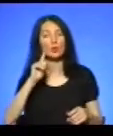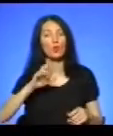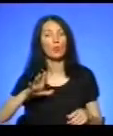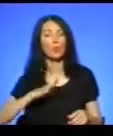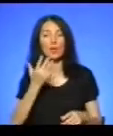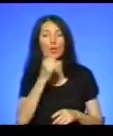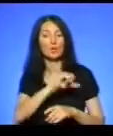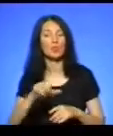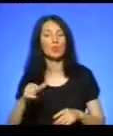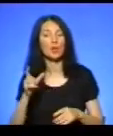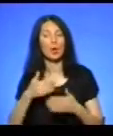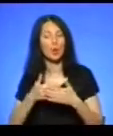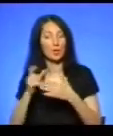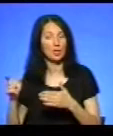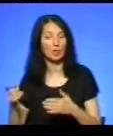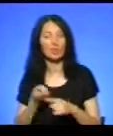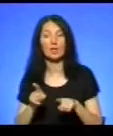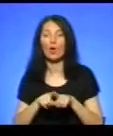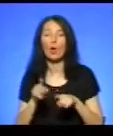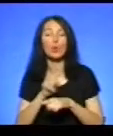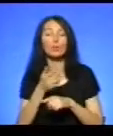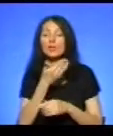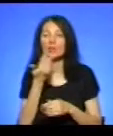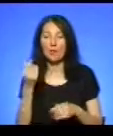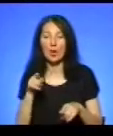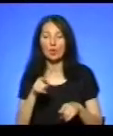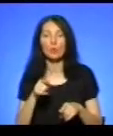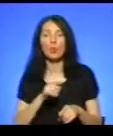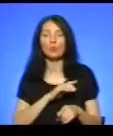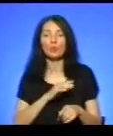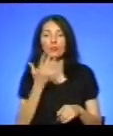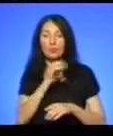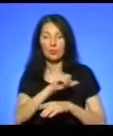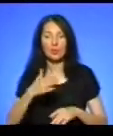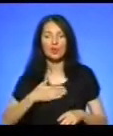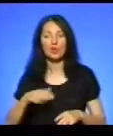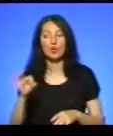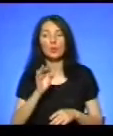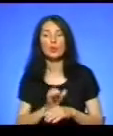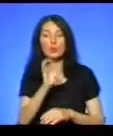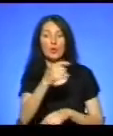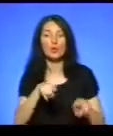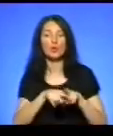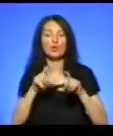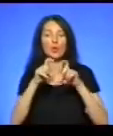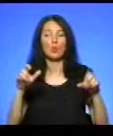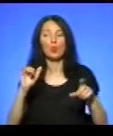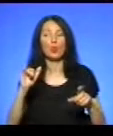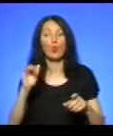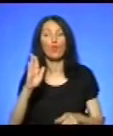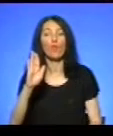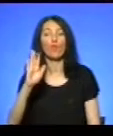на Тернопільщині немає, тому нелегалів з нашої області відправляють у такий пункт на Волинь. Спочатку операції